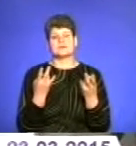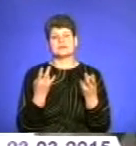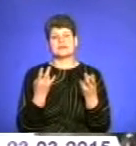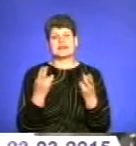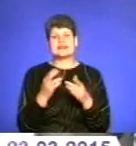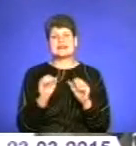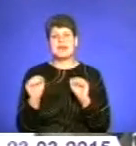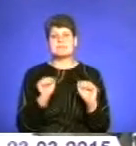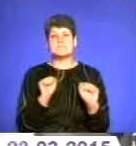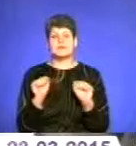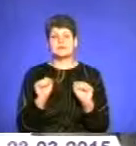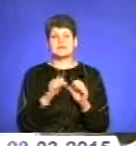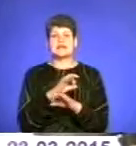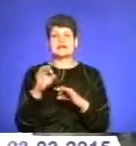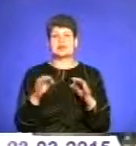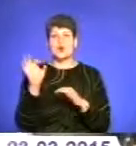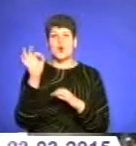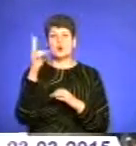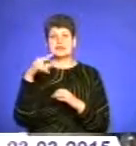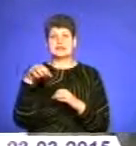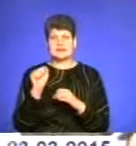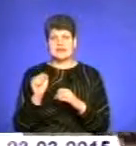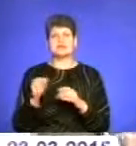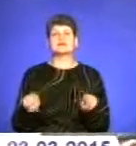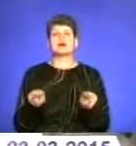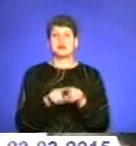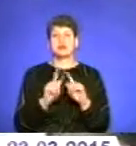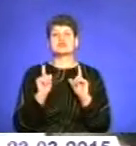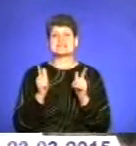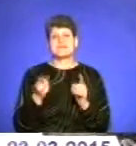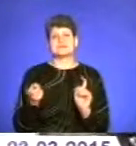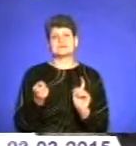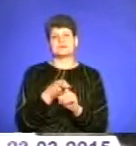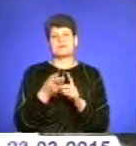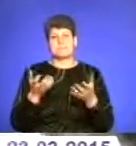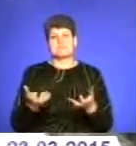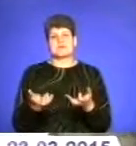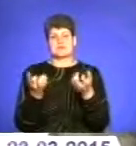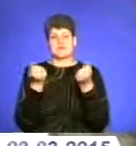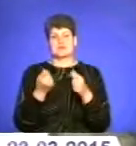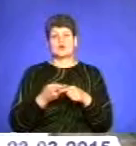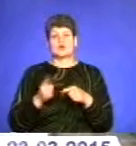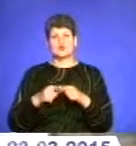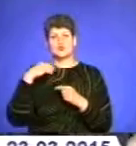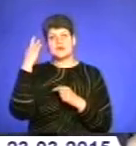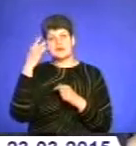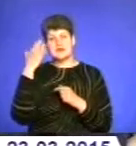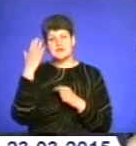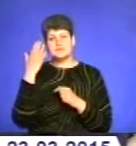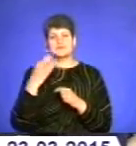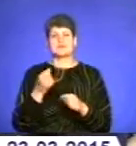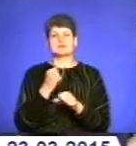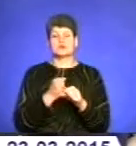Департамент архітектури ОДА також згідний долучитись і підтримує дану ідею. При